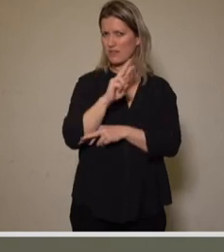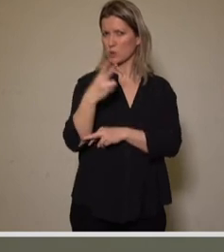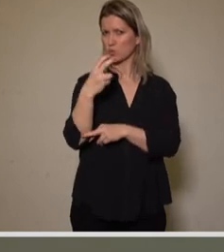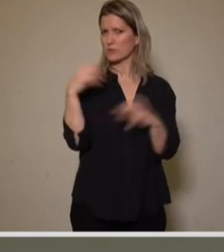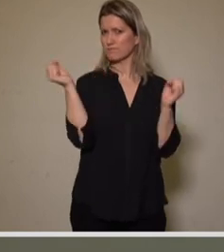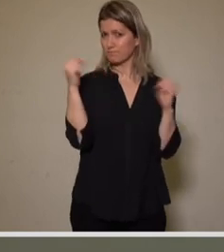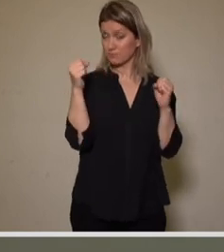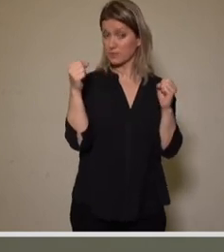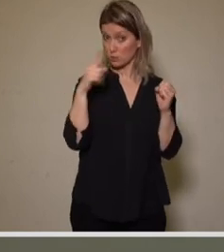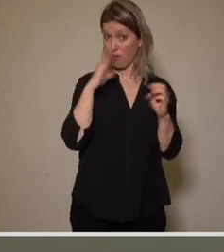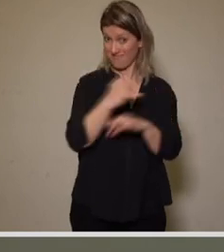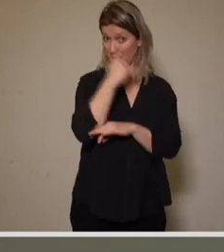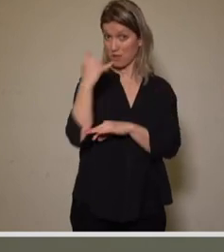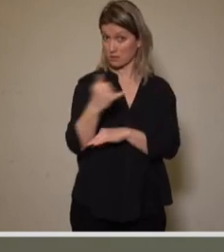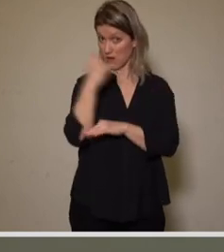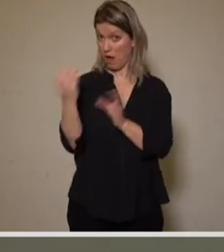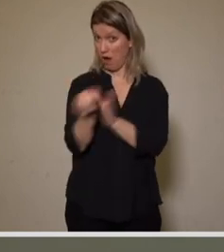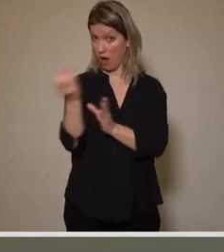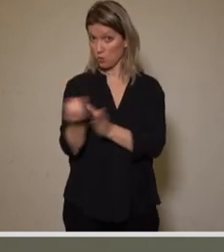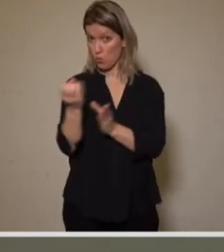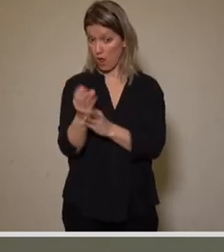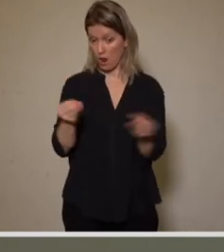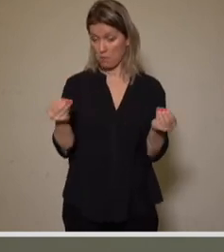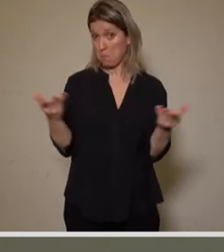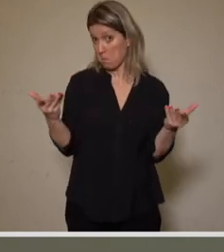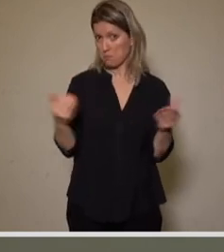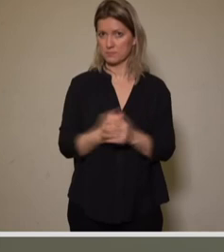Bilanz jährlich zu aktualisieren? Vielen Dank.